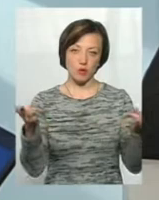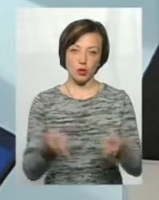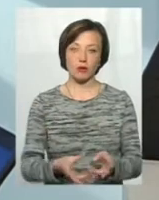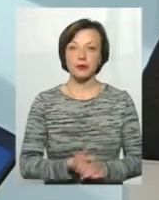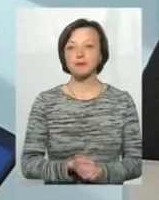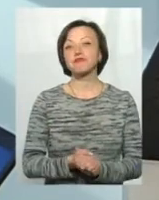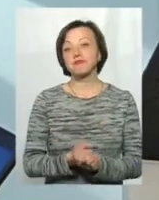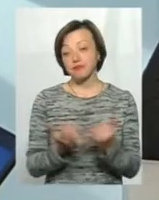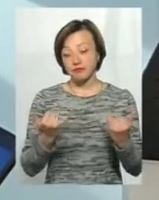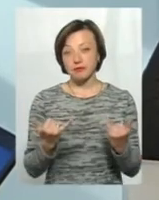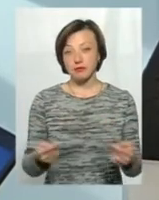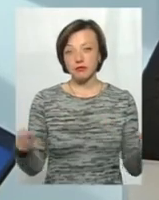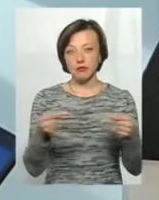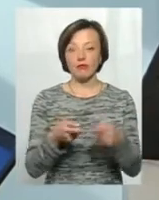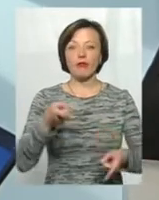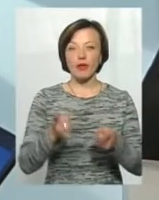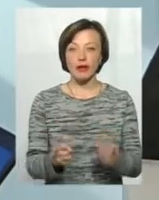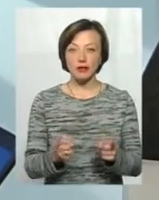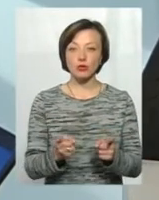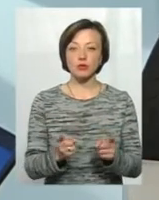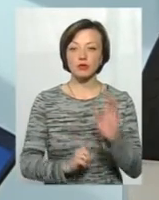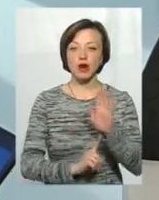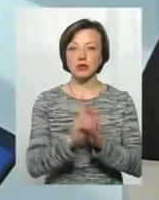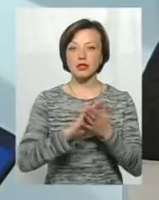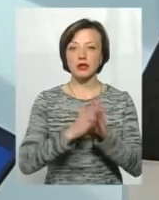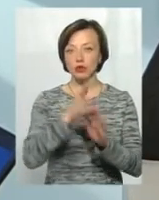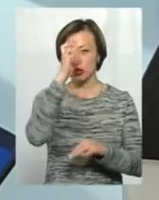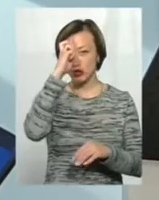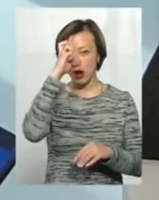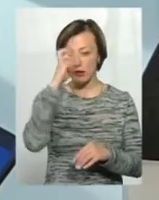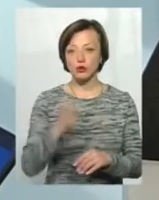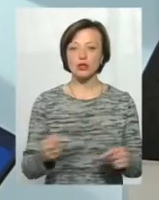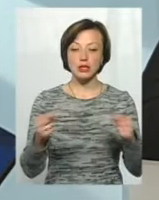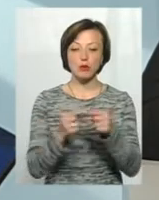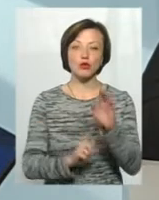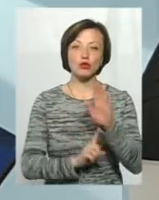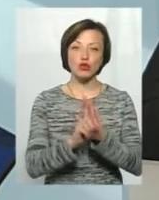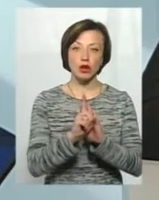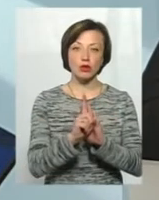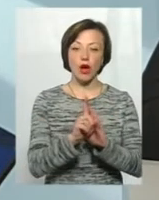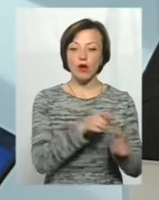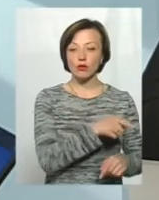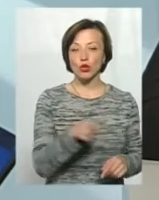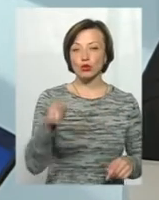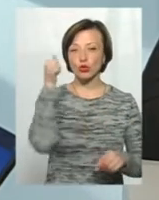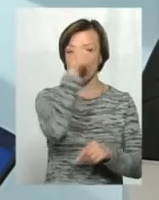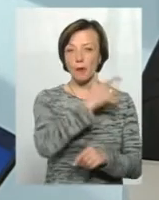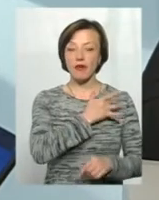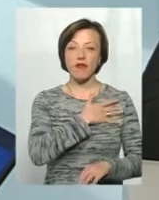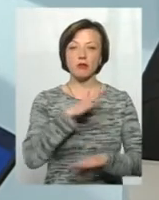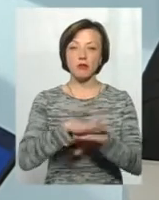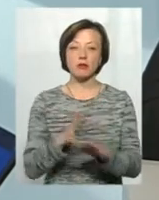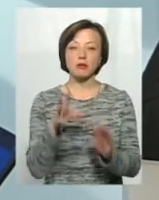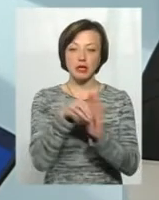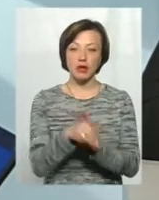Тепер щодо конкретики. Дійсно, з набуттям статусу державного, саме з початку поточного року, «Приватбанк» приєднався